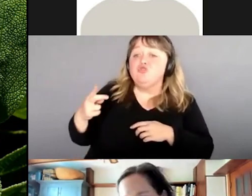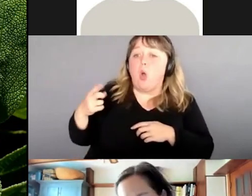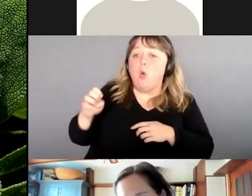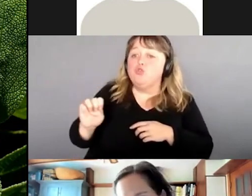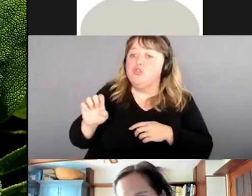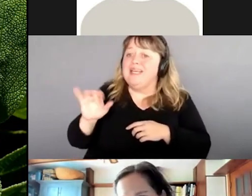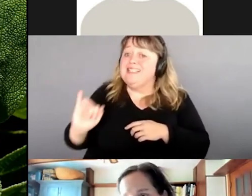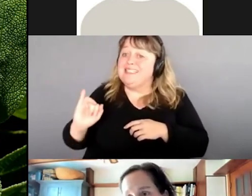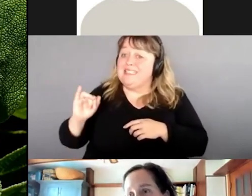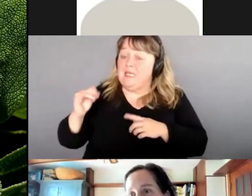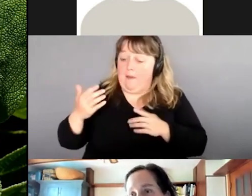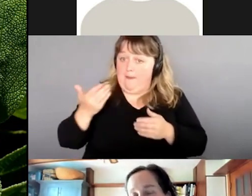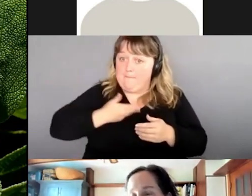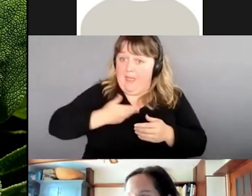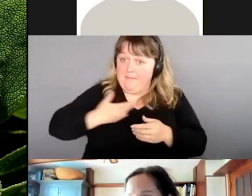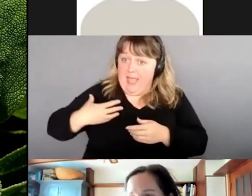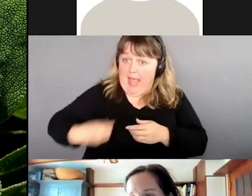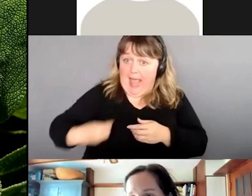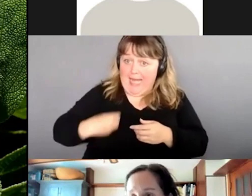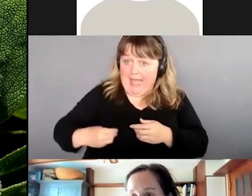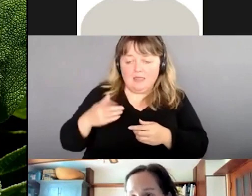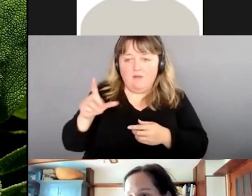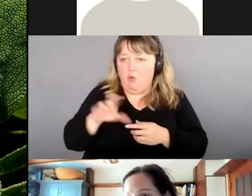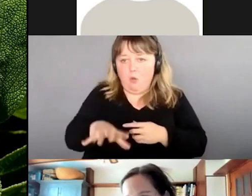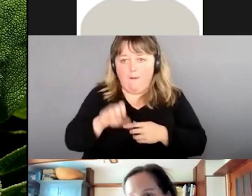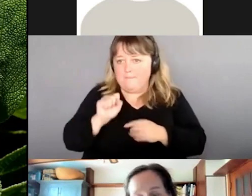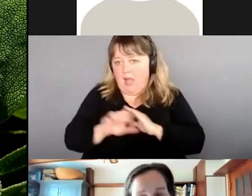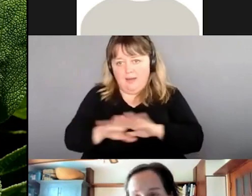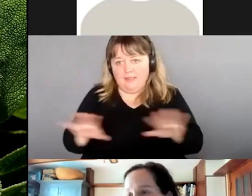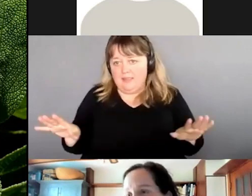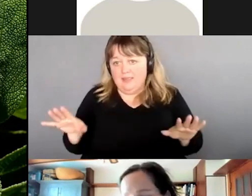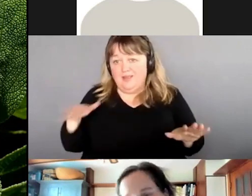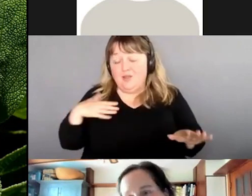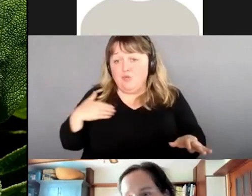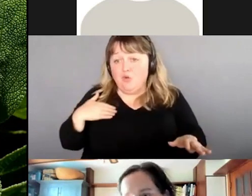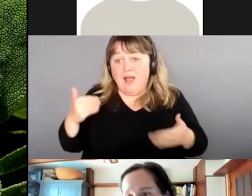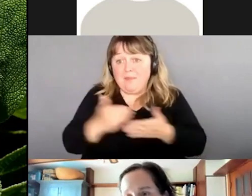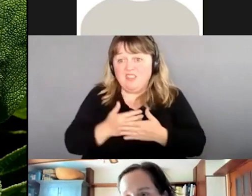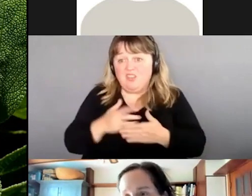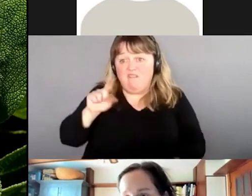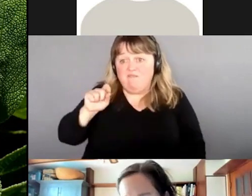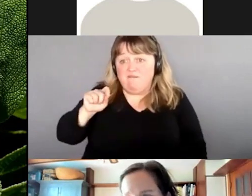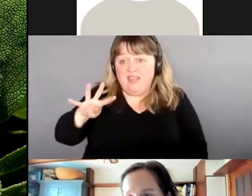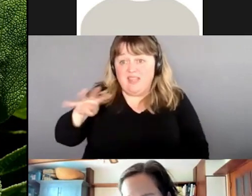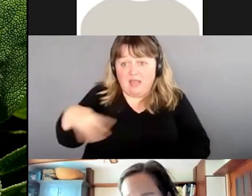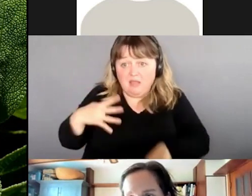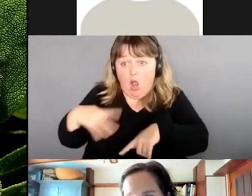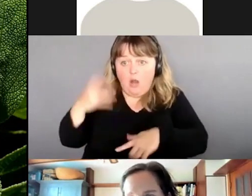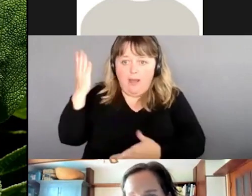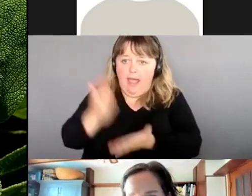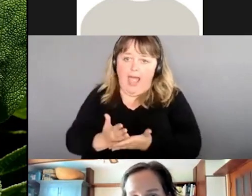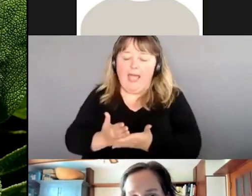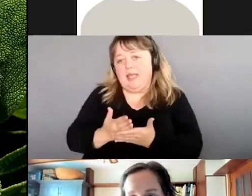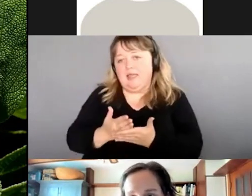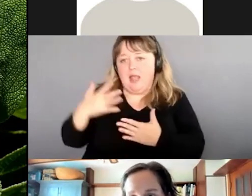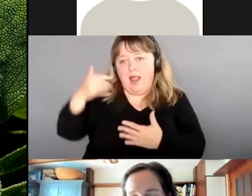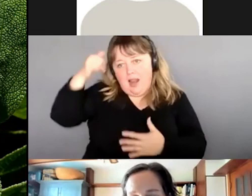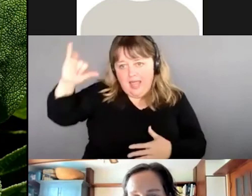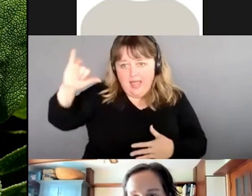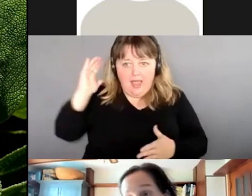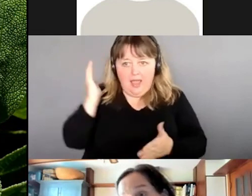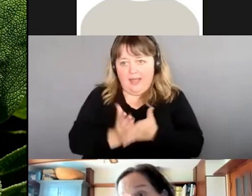vous allaitez parce qu'en 24 heures ça va arrêter la production de lait. C'est ça.